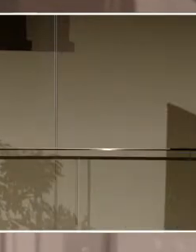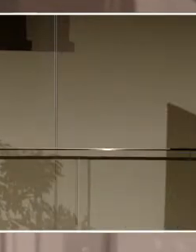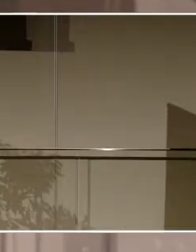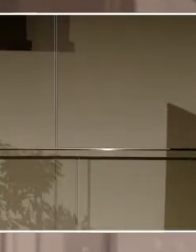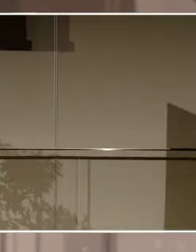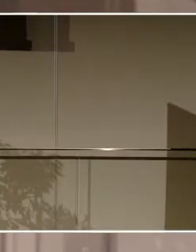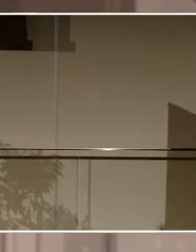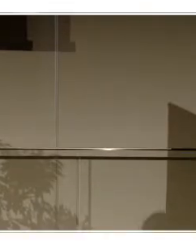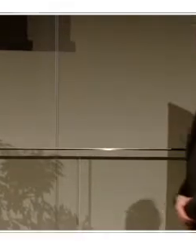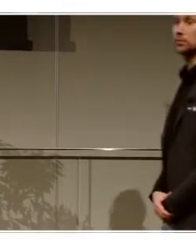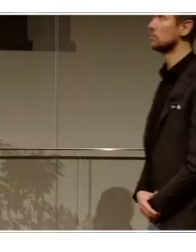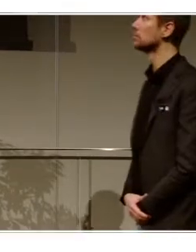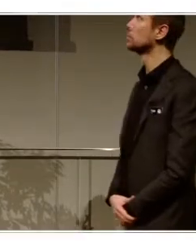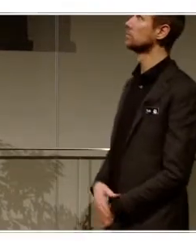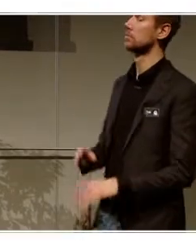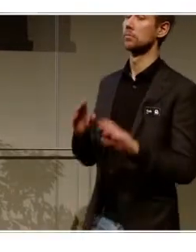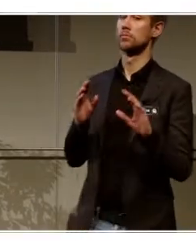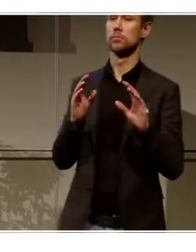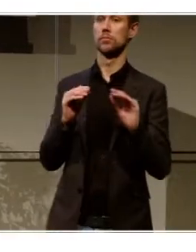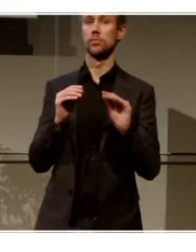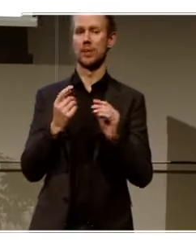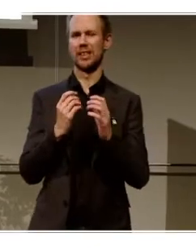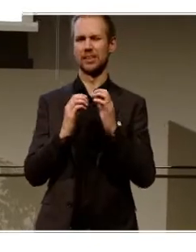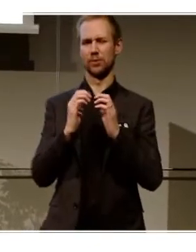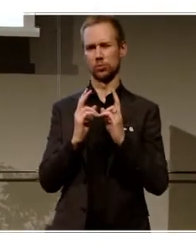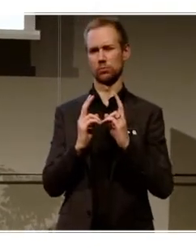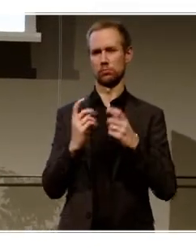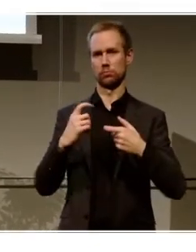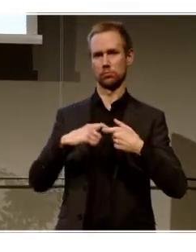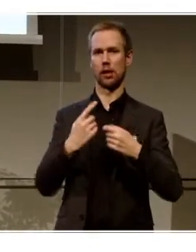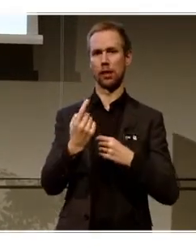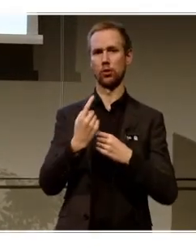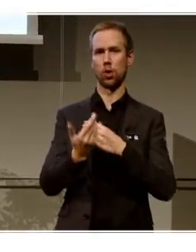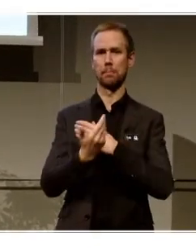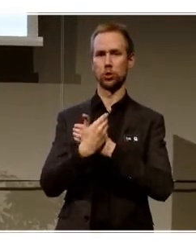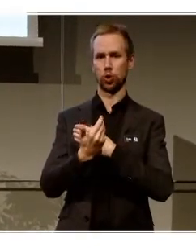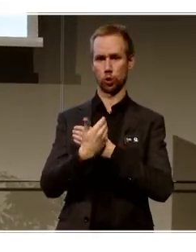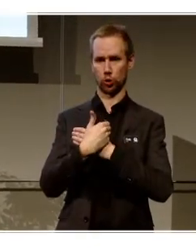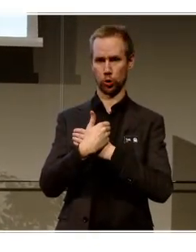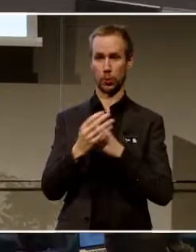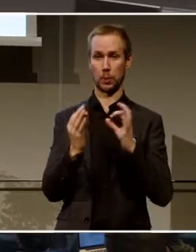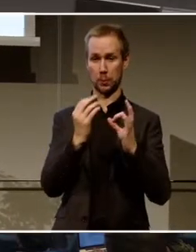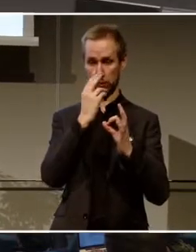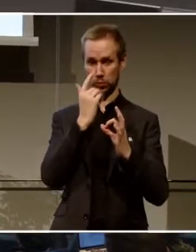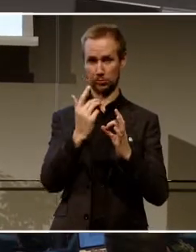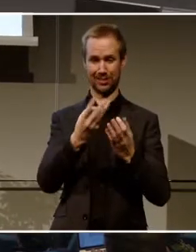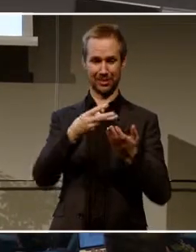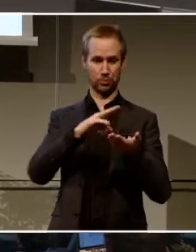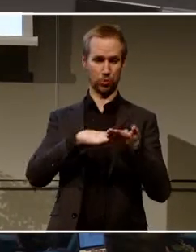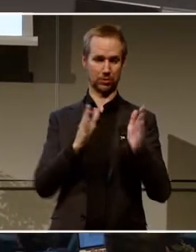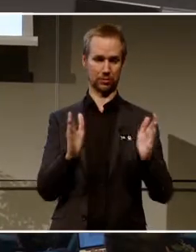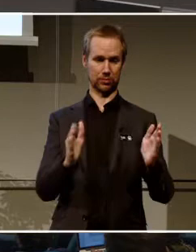Ja, och det här är bara en liten siffra på besök. Hur det såg ut i de där tre månaderna som jag kollade.